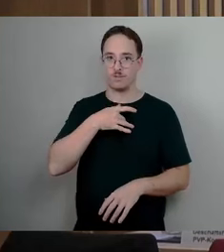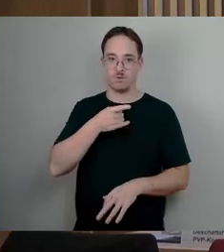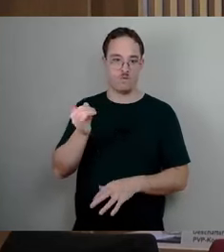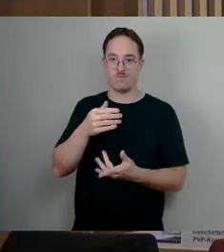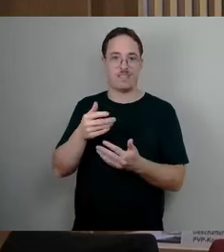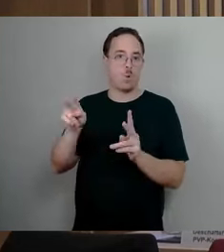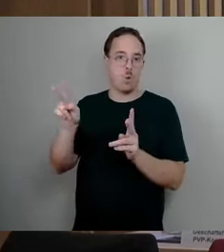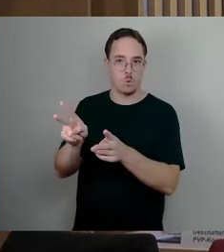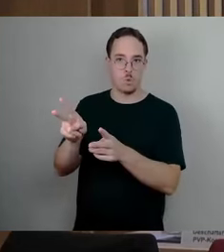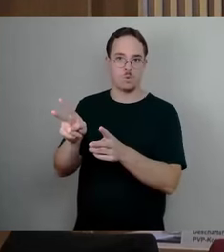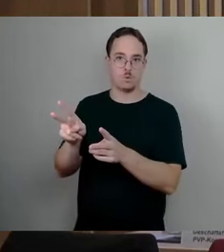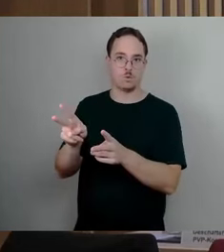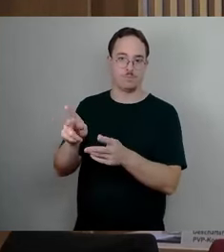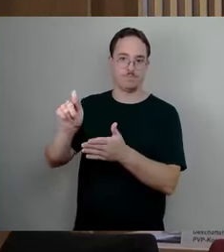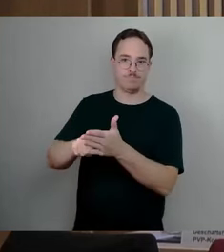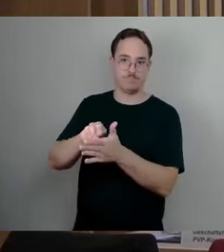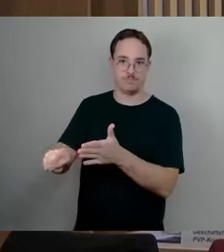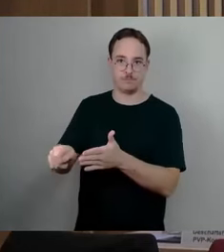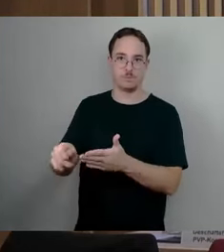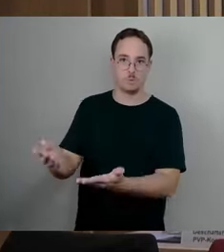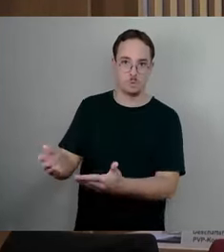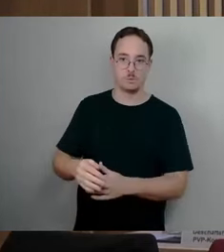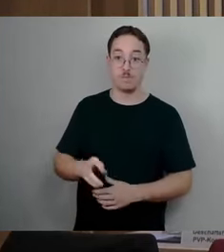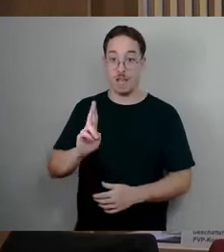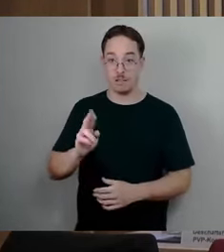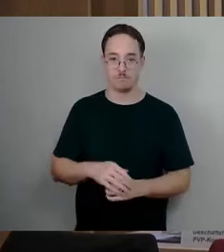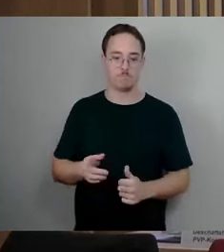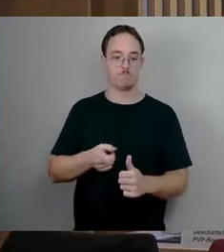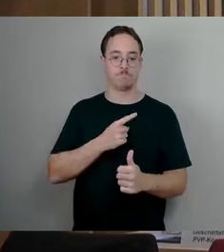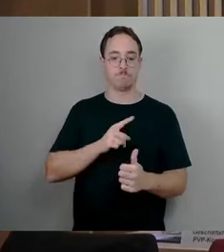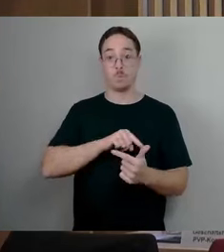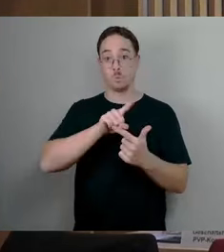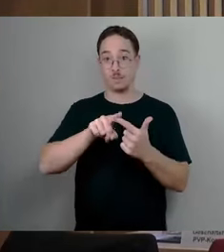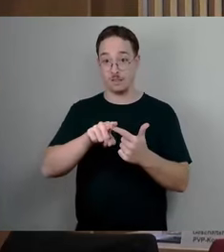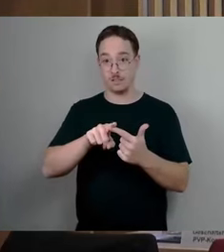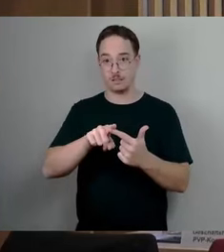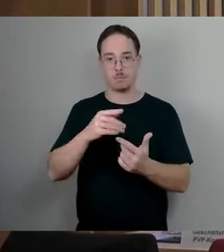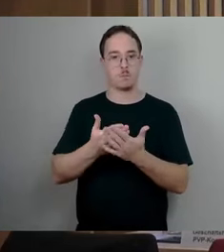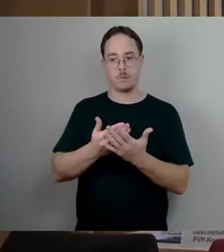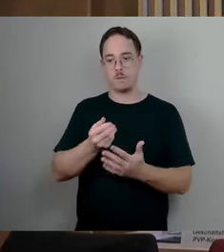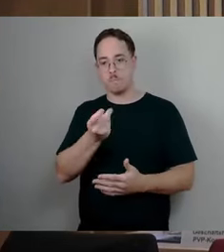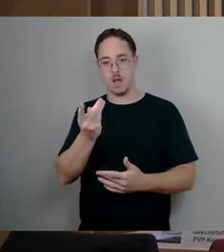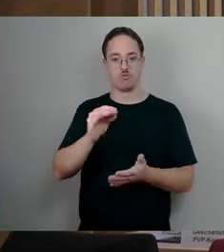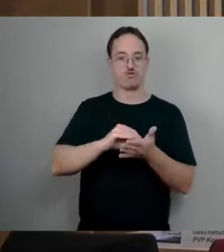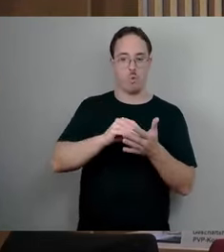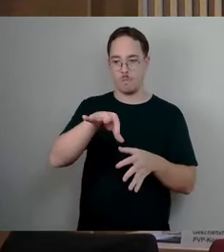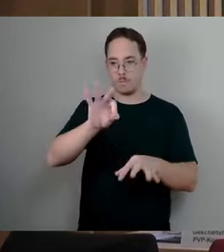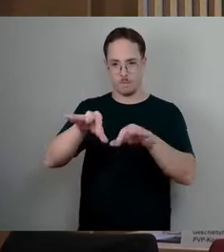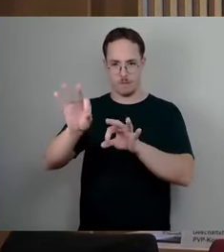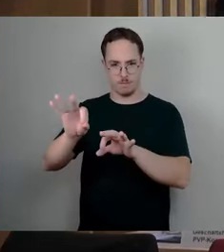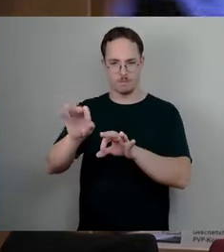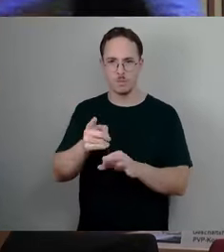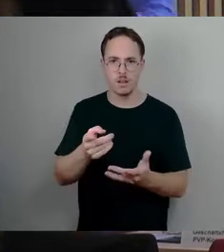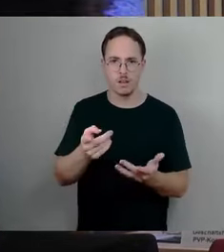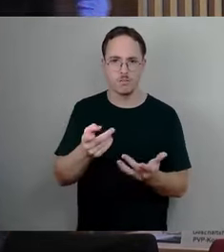betroffen sind und zweitens, also wenn es sich offensichtlich um eine Auswahl von Schulen handelt, nach welchen Kriterien werden die entsprechenden